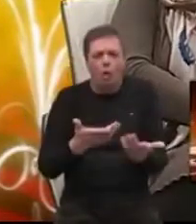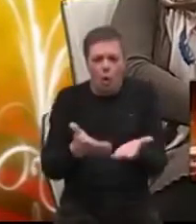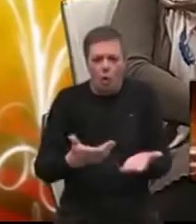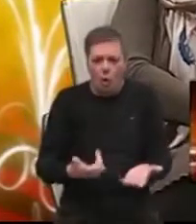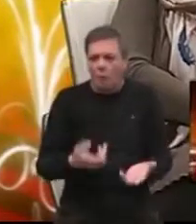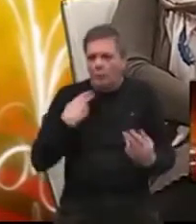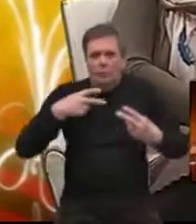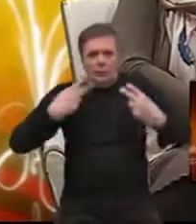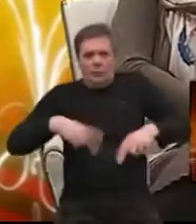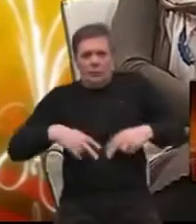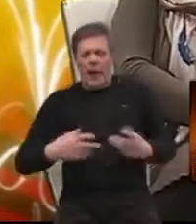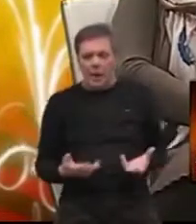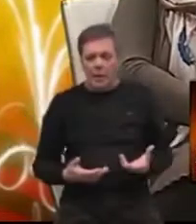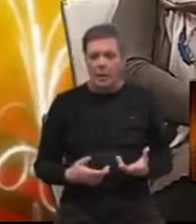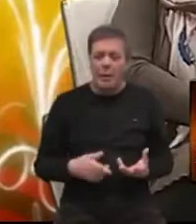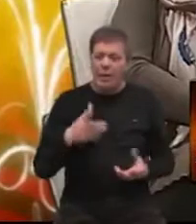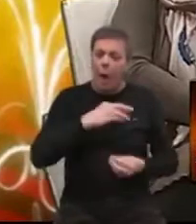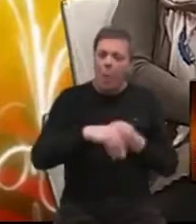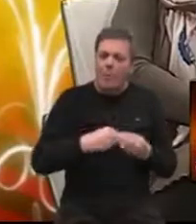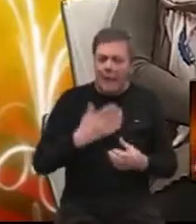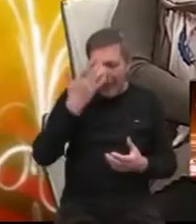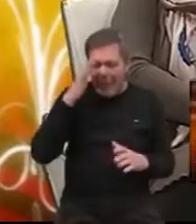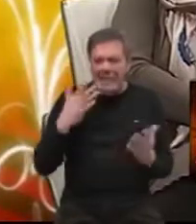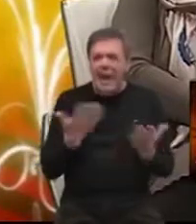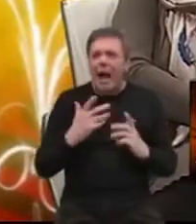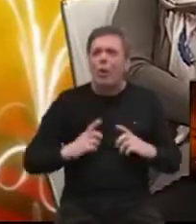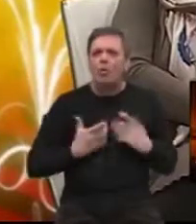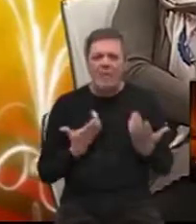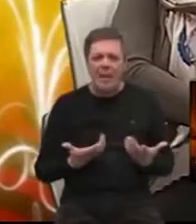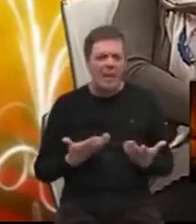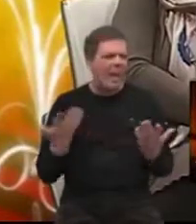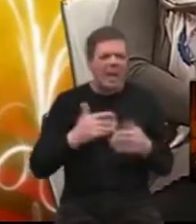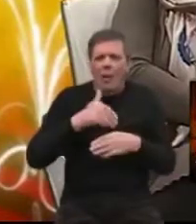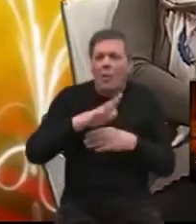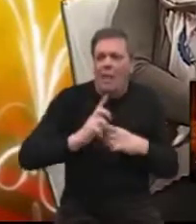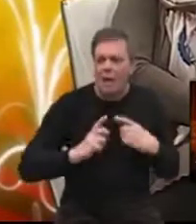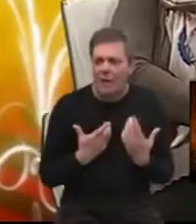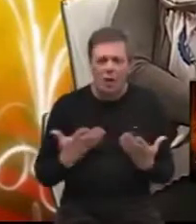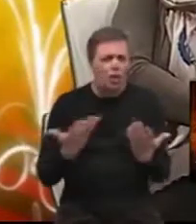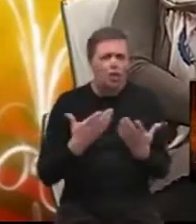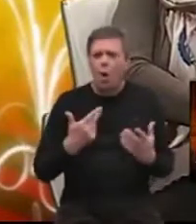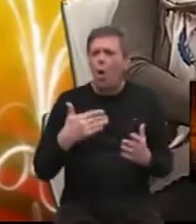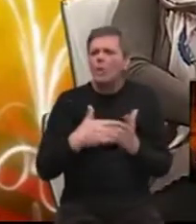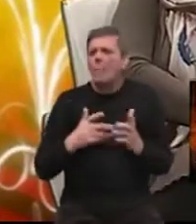bauk i da je to nešto strašno. I ta obitelj u stvari ne zna kako živjeti, kako dalje živjeti, šta uopće treba raditi, kako se